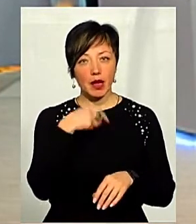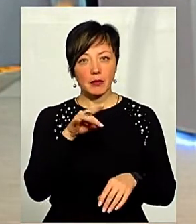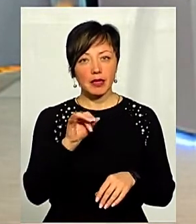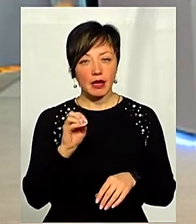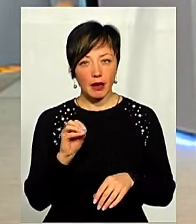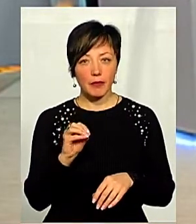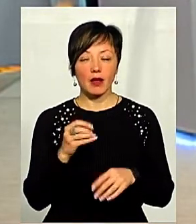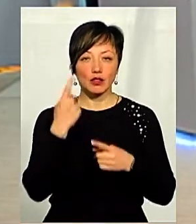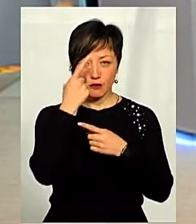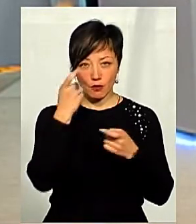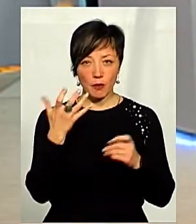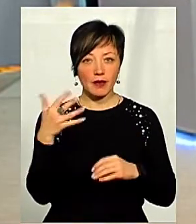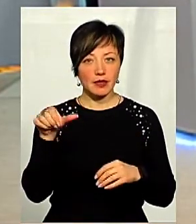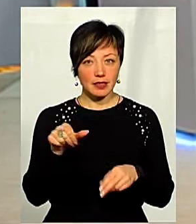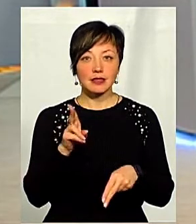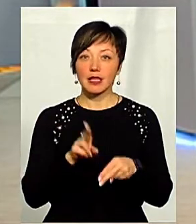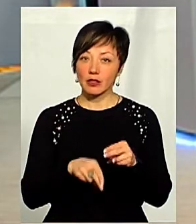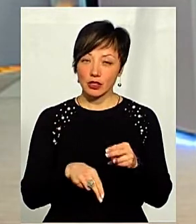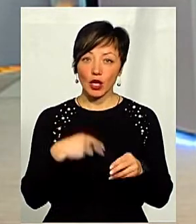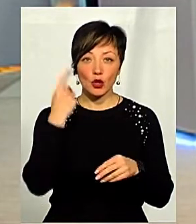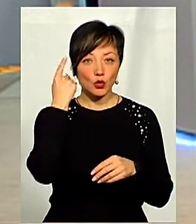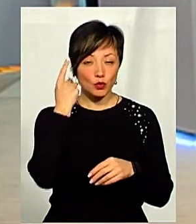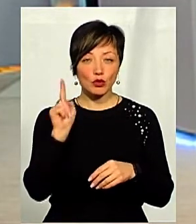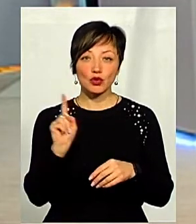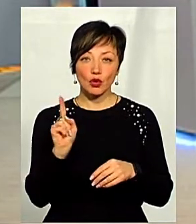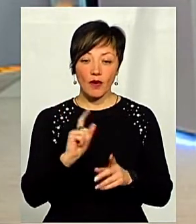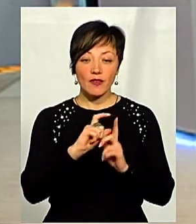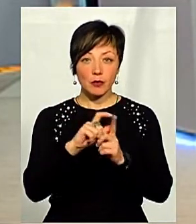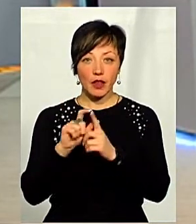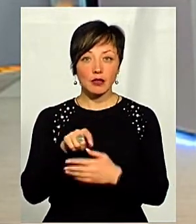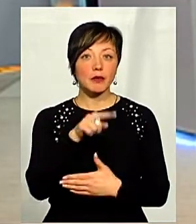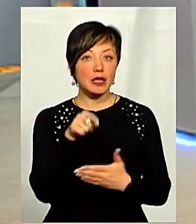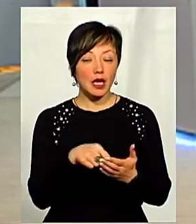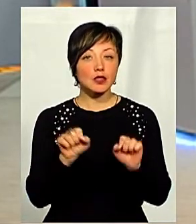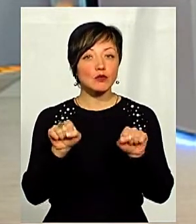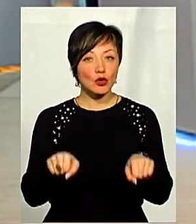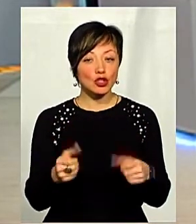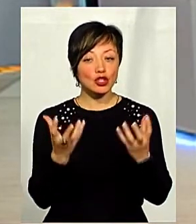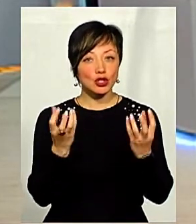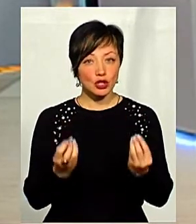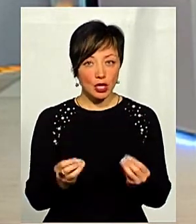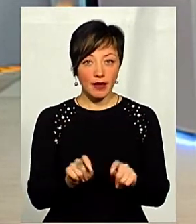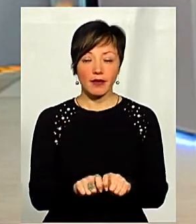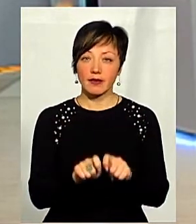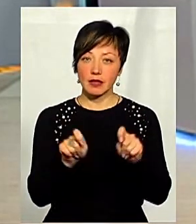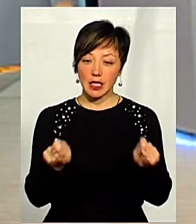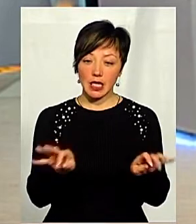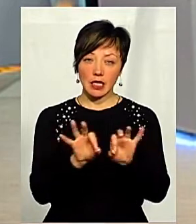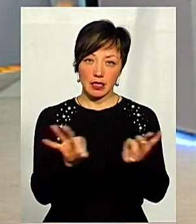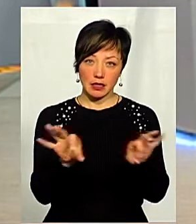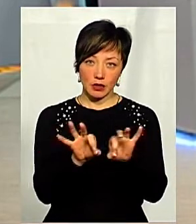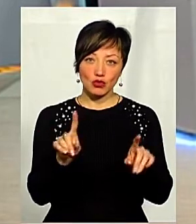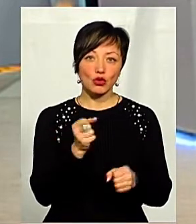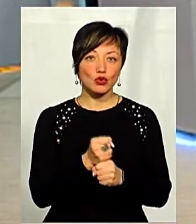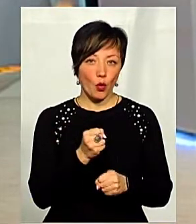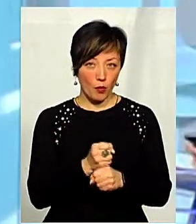Дмитре, от той звук означав, що 5 хвилин вже збігли. Я думаю, що відповідаючи на питання, ви зможете ще про те, що зроблено,